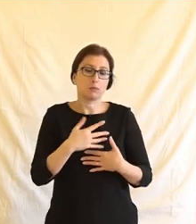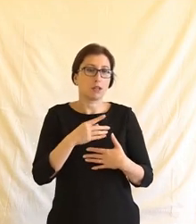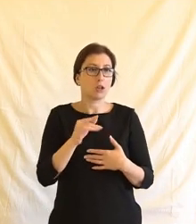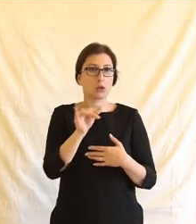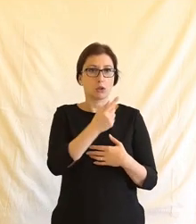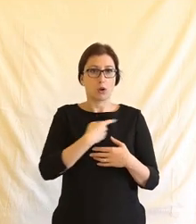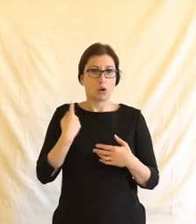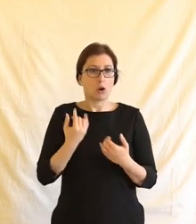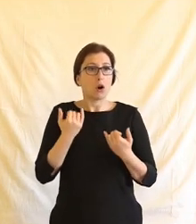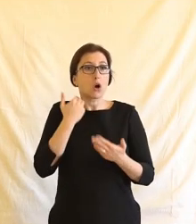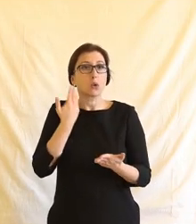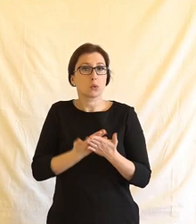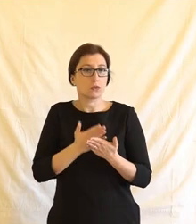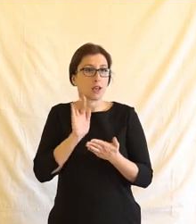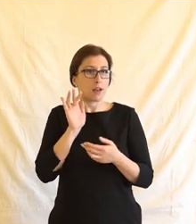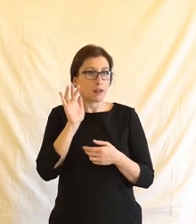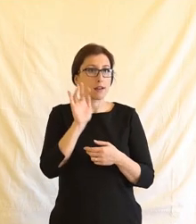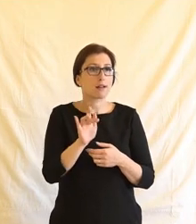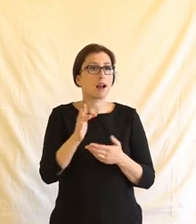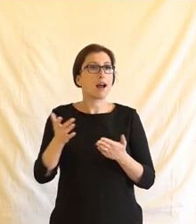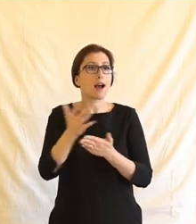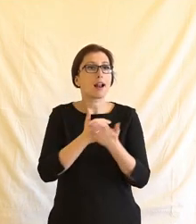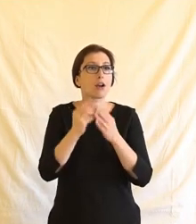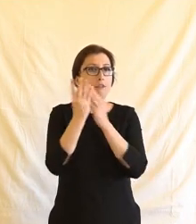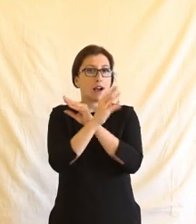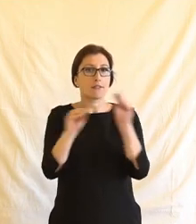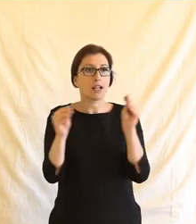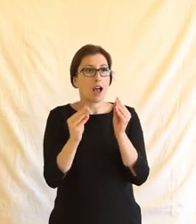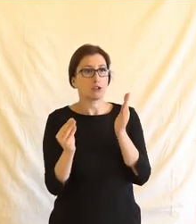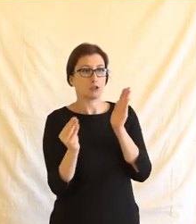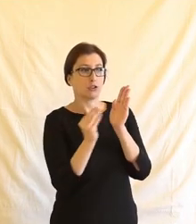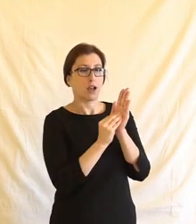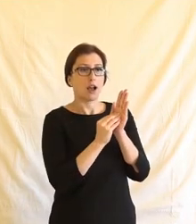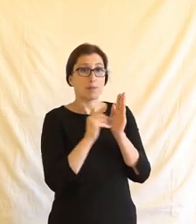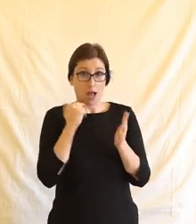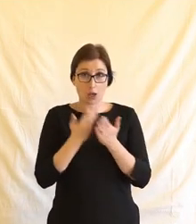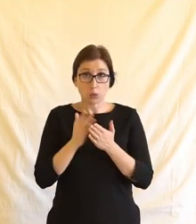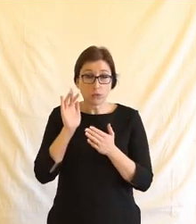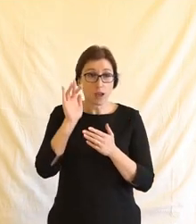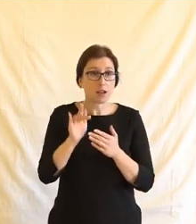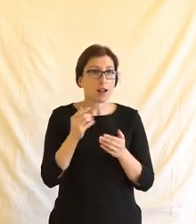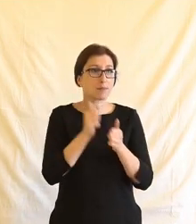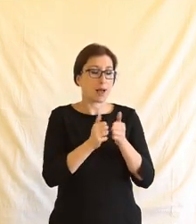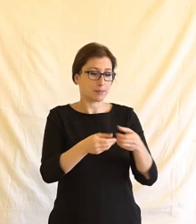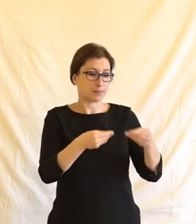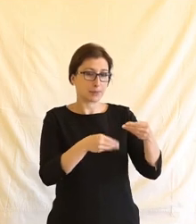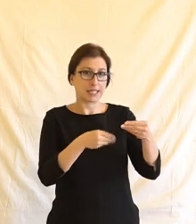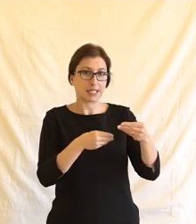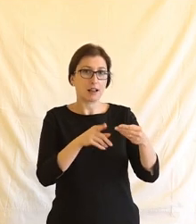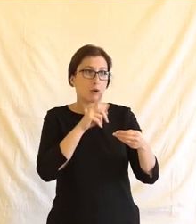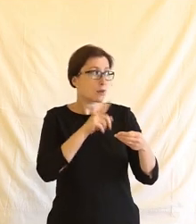dneska má důvěru ve způsob, jakým vzniká léková vyhláška uhradová. Takže je na papíře a taky to není